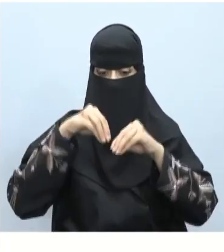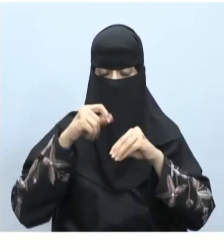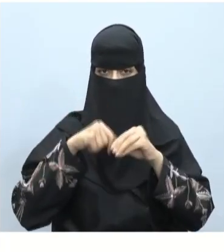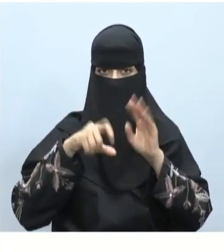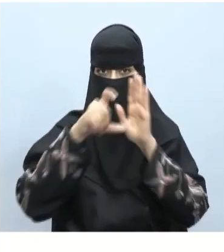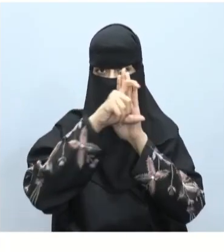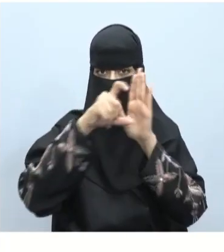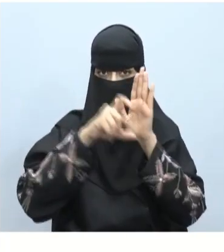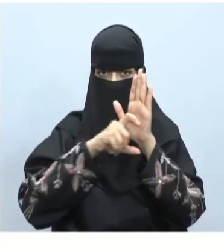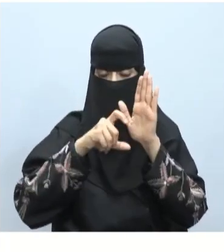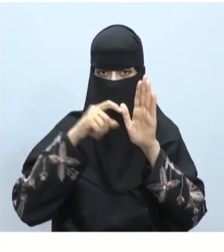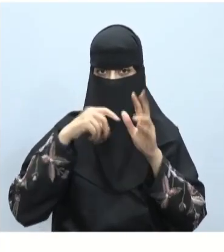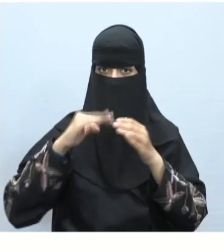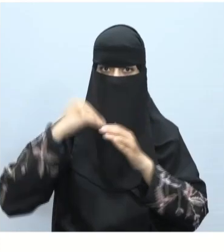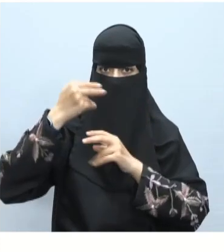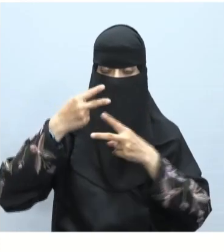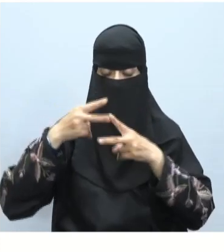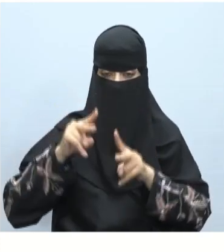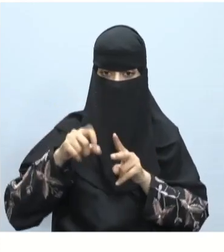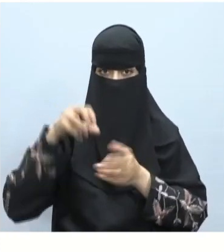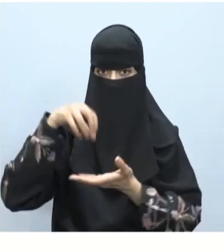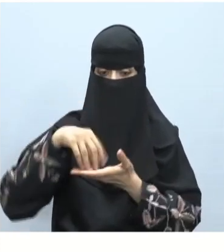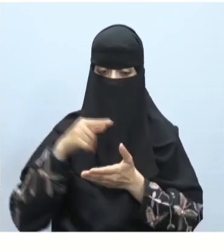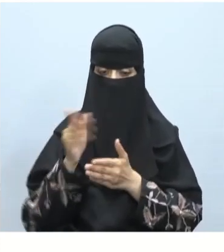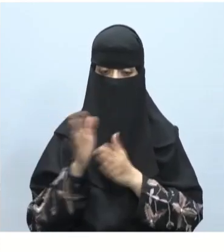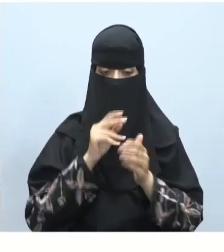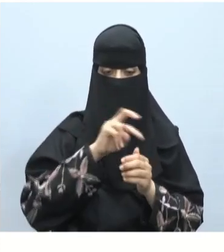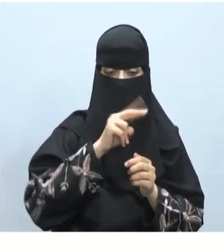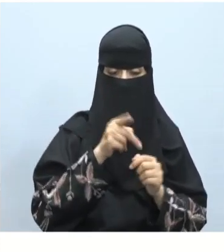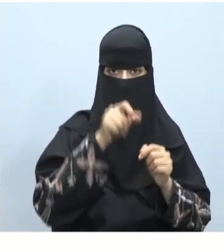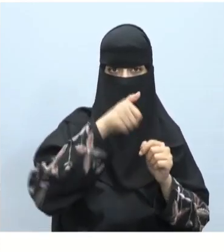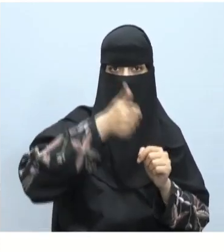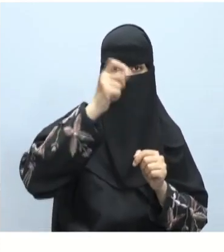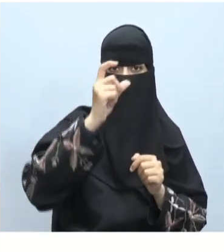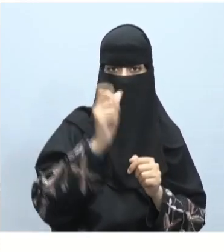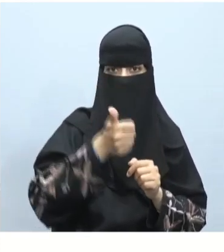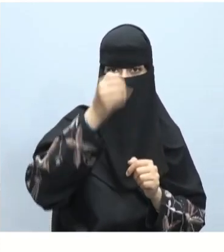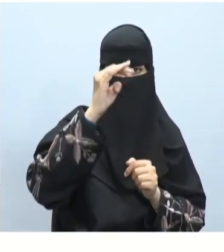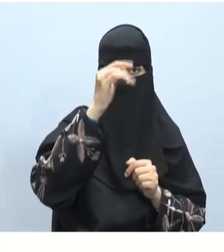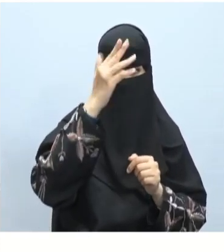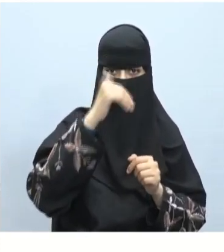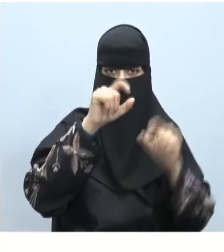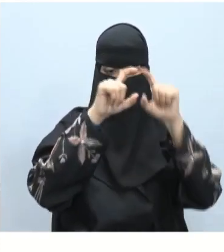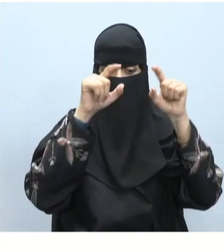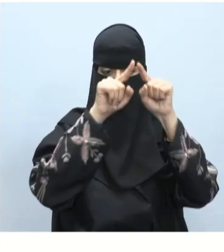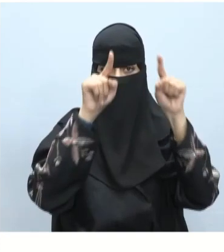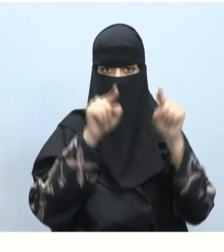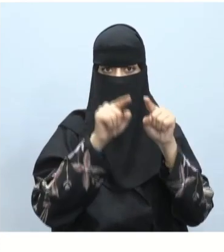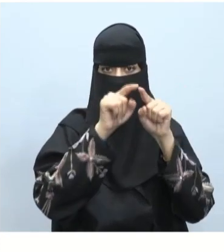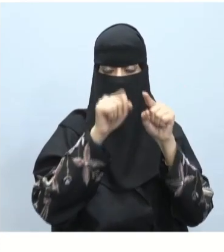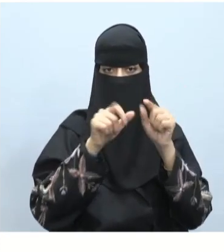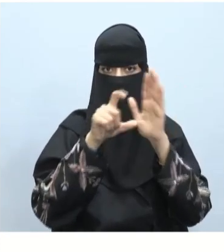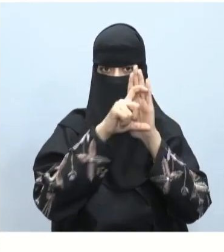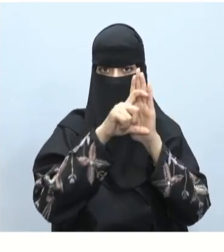ذكرنا أنه بعد فتح الموقع تقوم بالضغط على إدراج بعد ذلك ضغط على